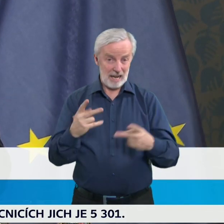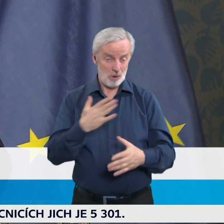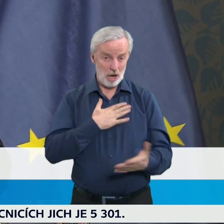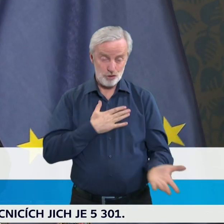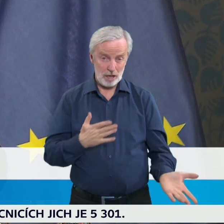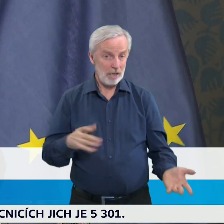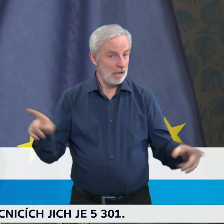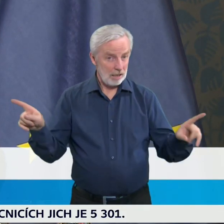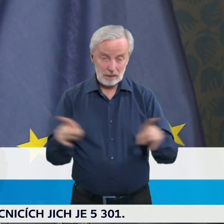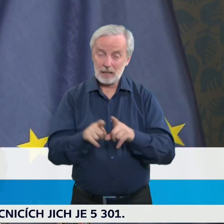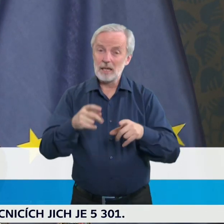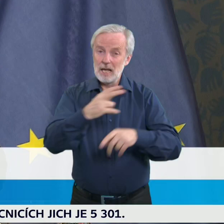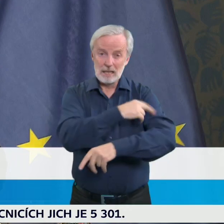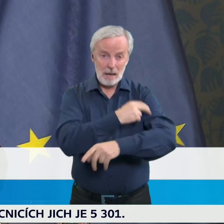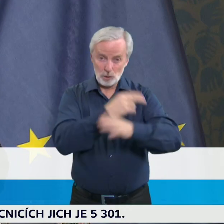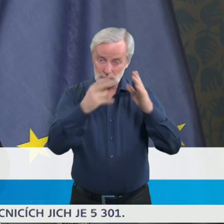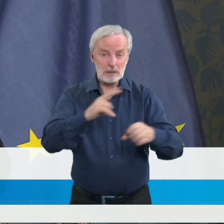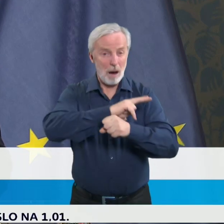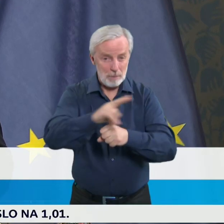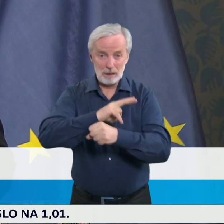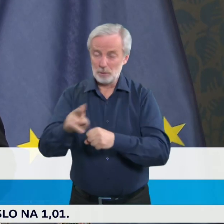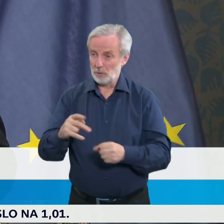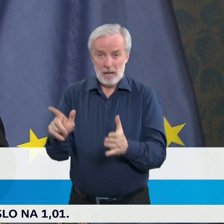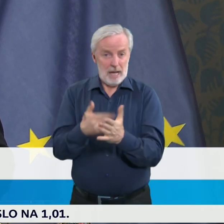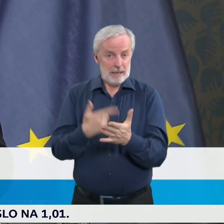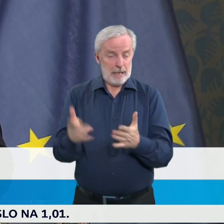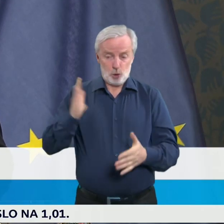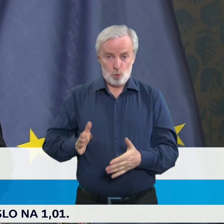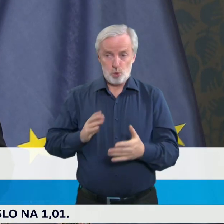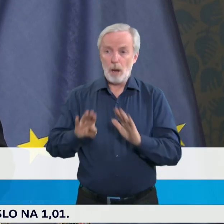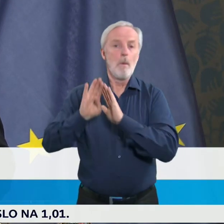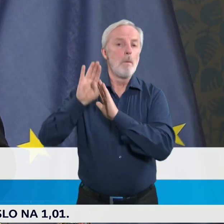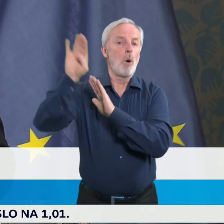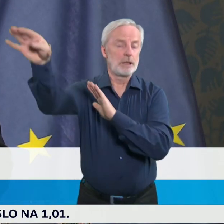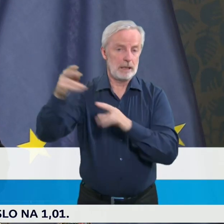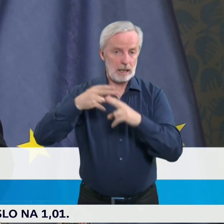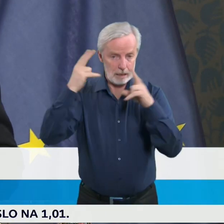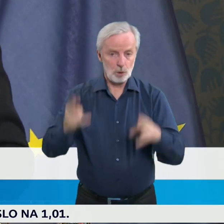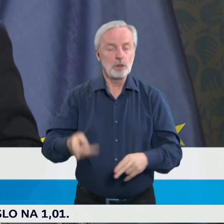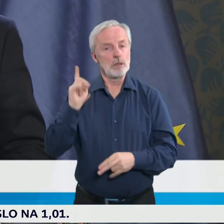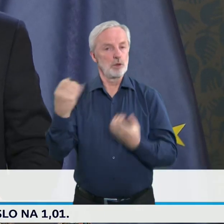nepovažují za korektní zatěžovat jejich nemocnice našimi pacienty, když si Česká republika může pomoci sama.